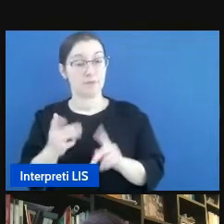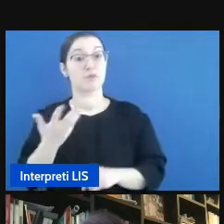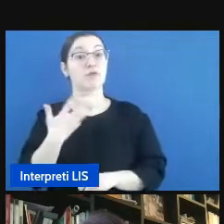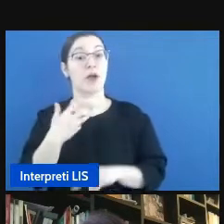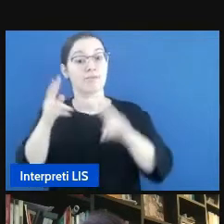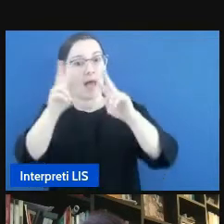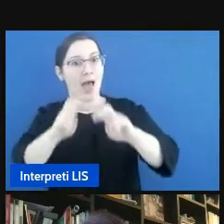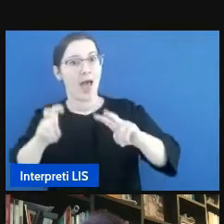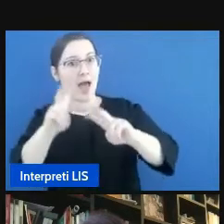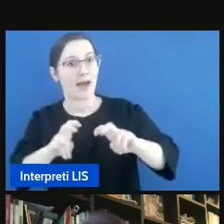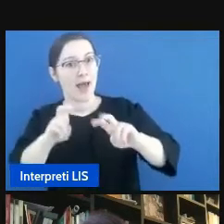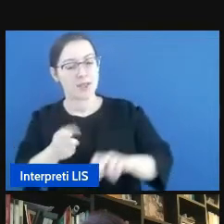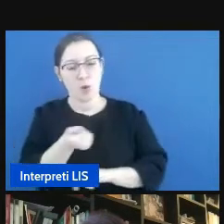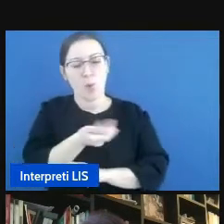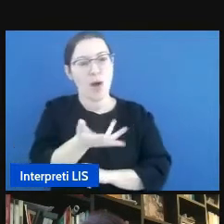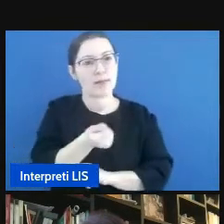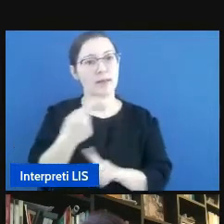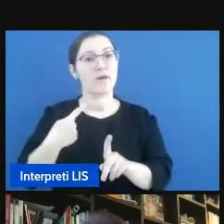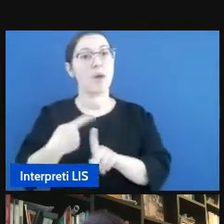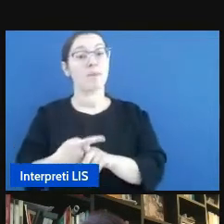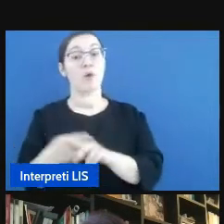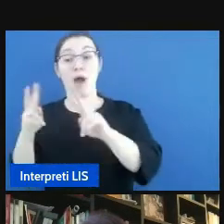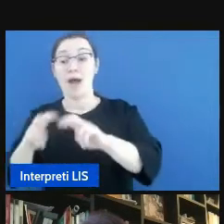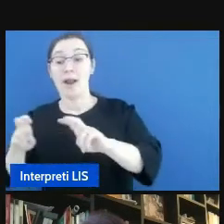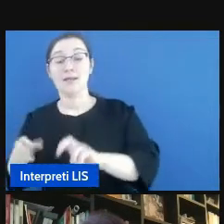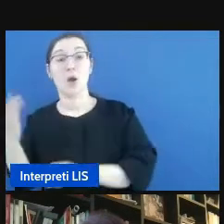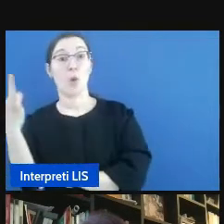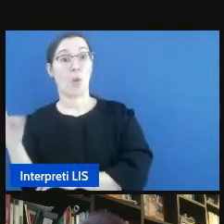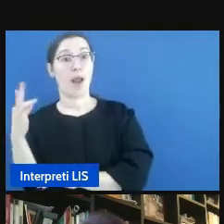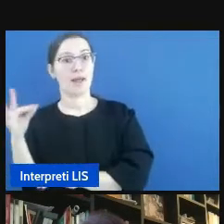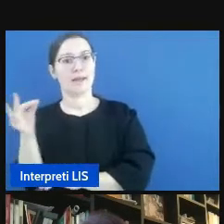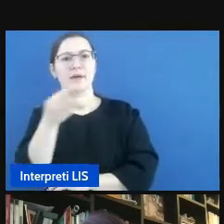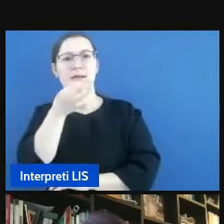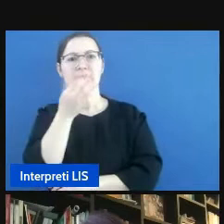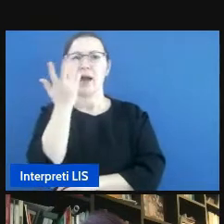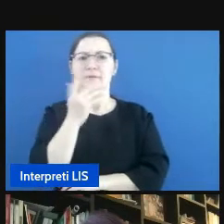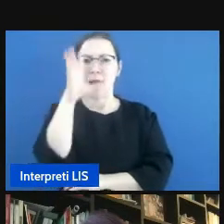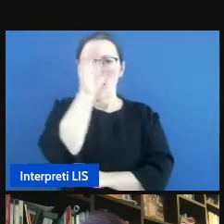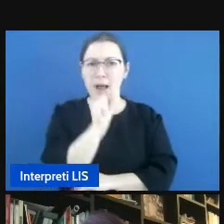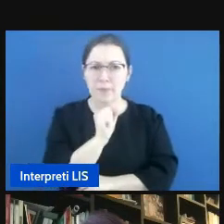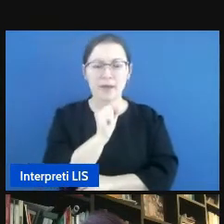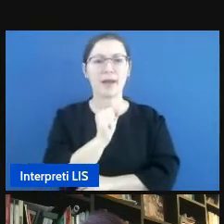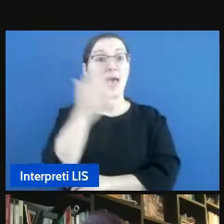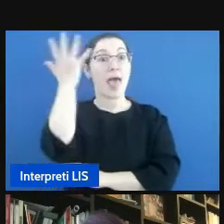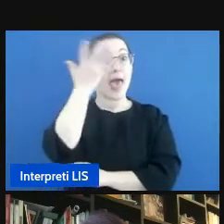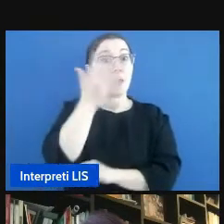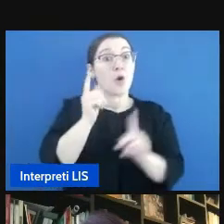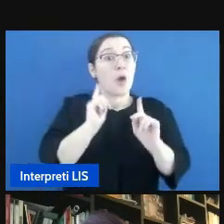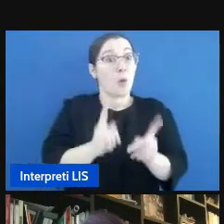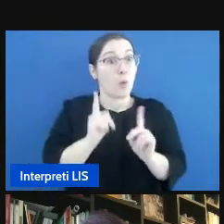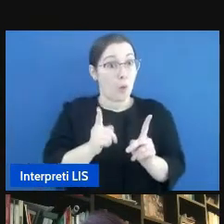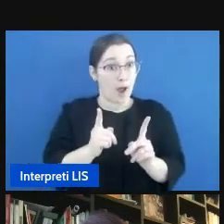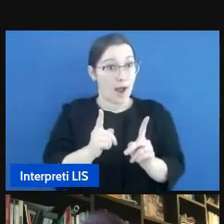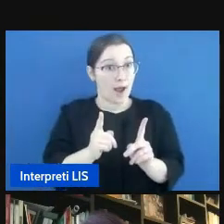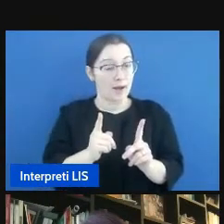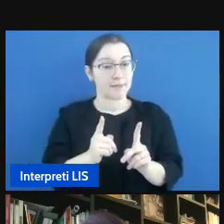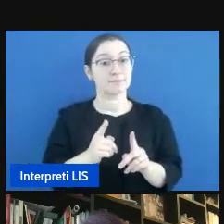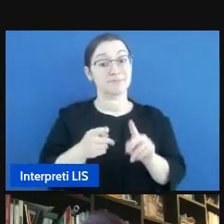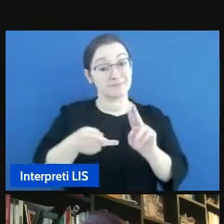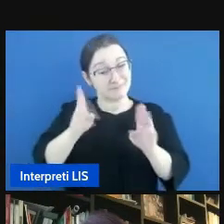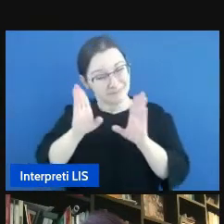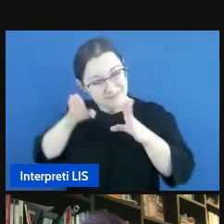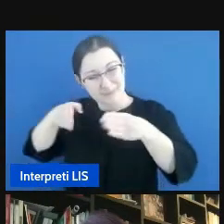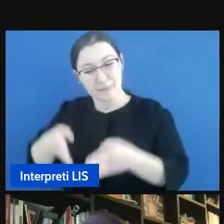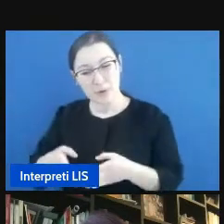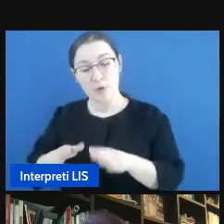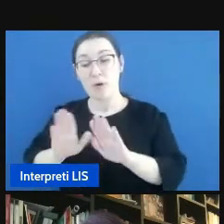'analisi qualitativa riguardante il tipo di errore commesso soprattutto dai partecipanti sordi insegnanti e